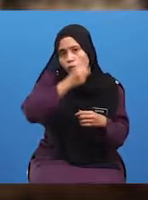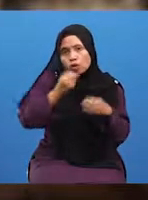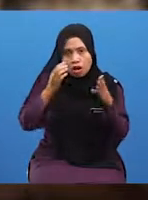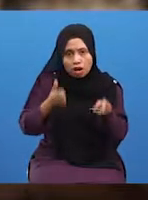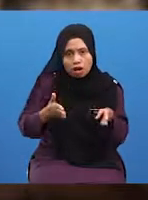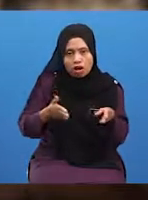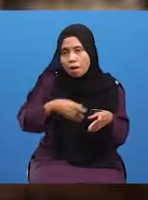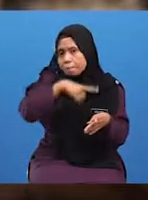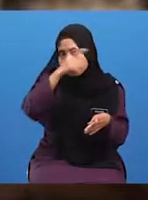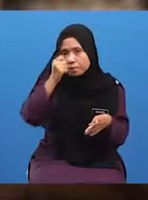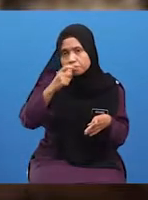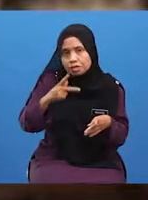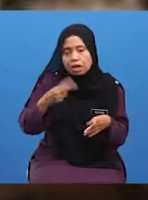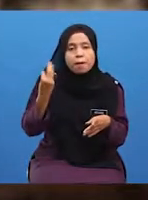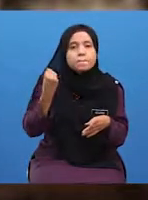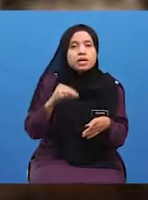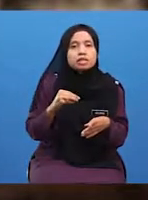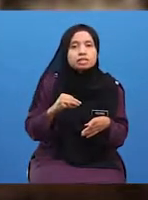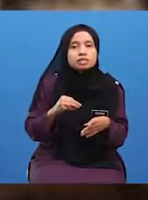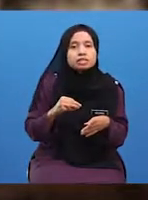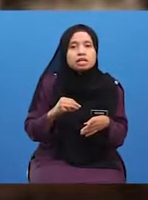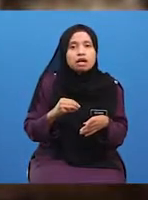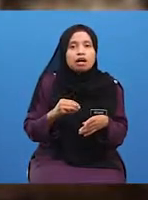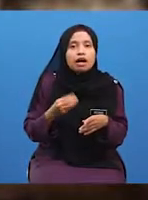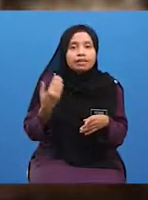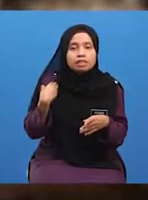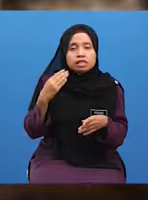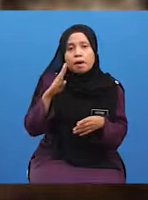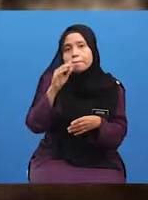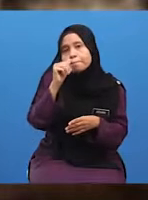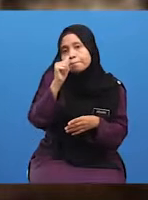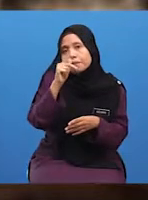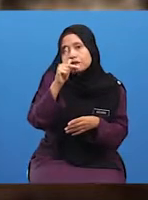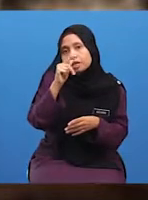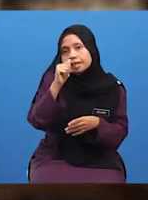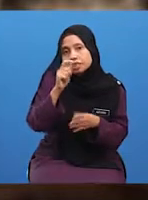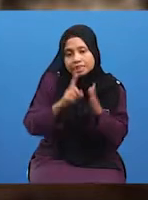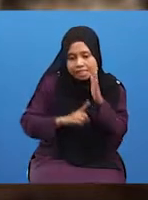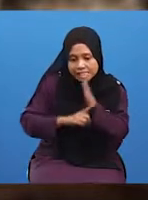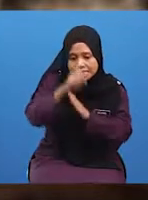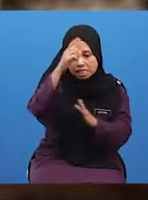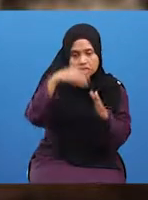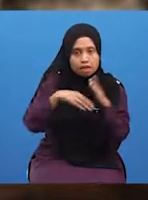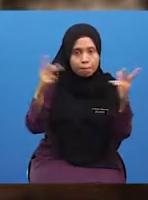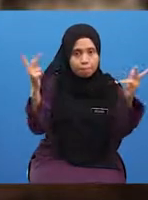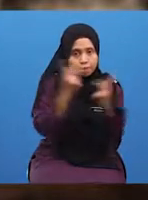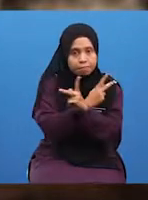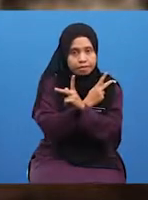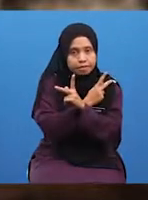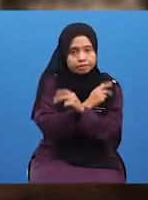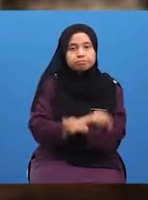menyebabkan mereka berbakat tinggi dalam peperangan. manakala